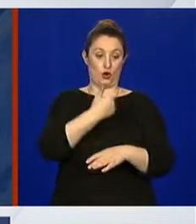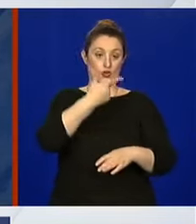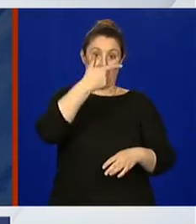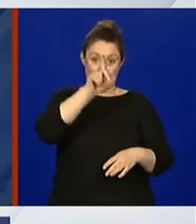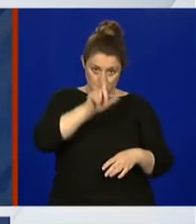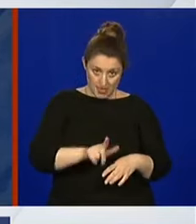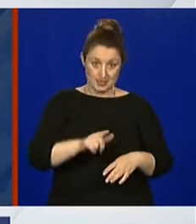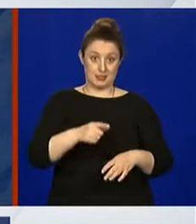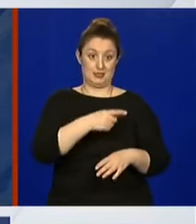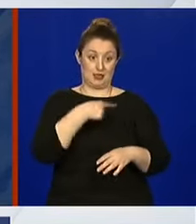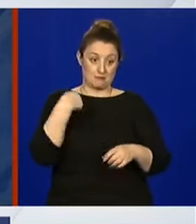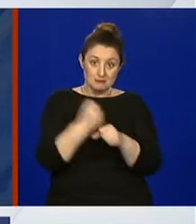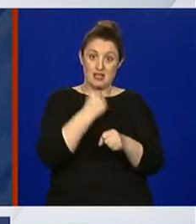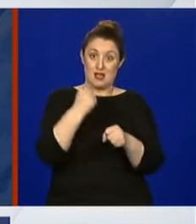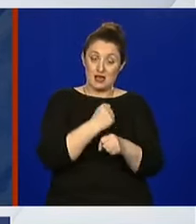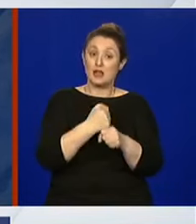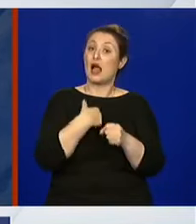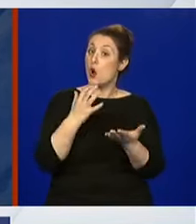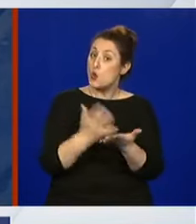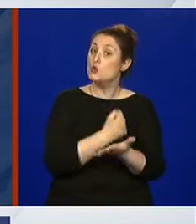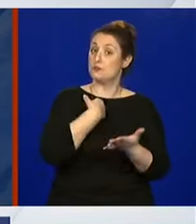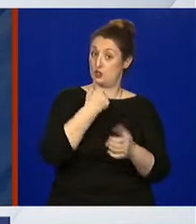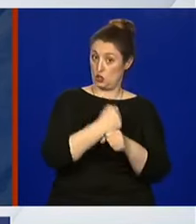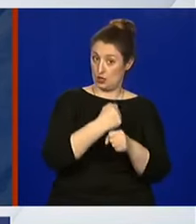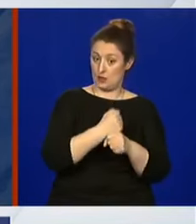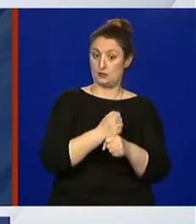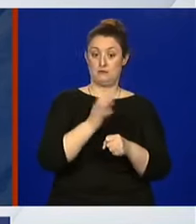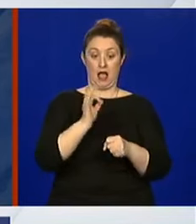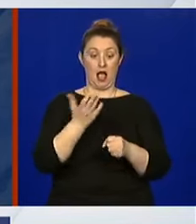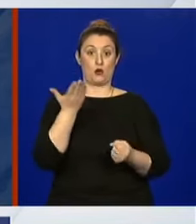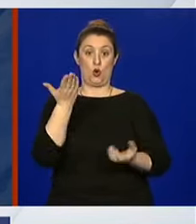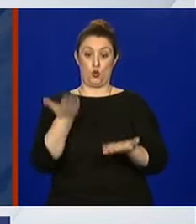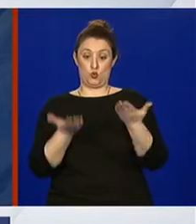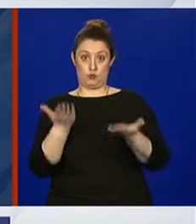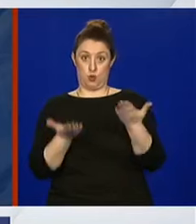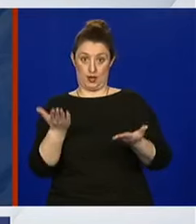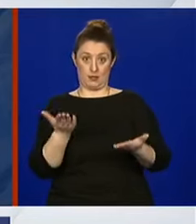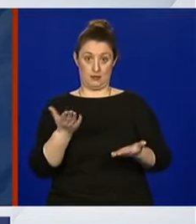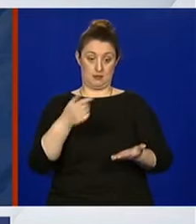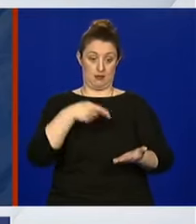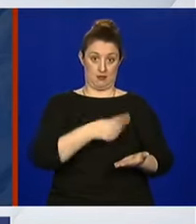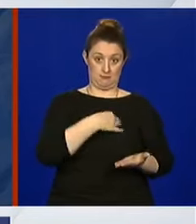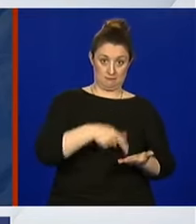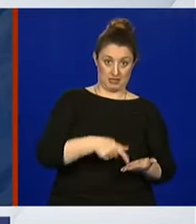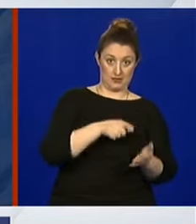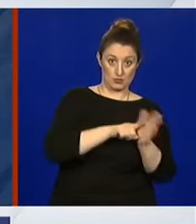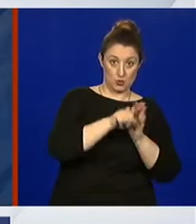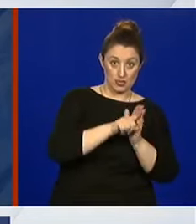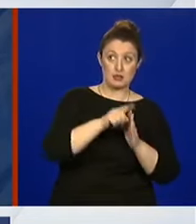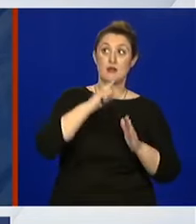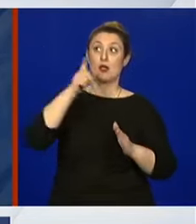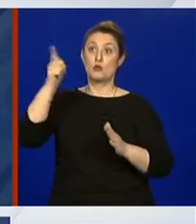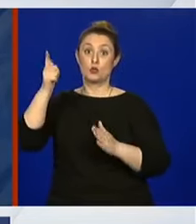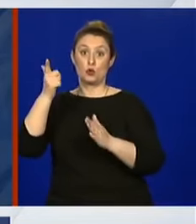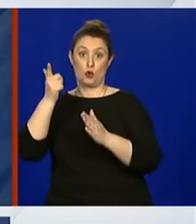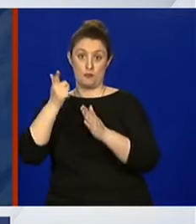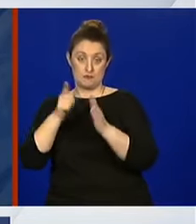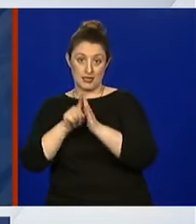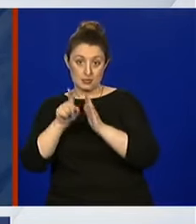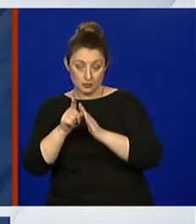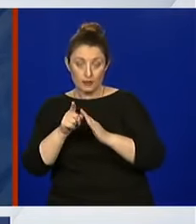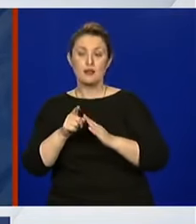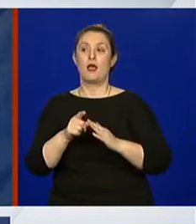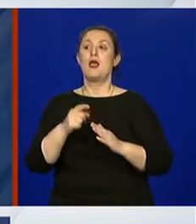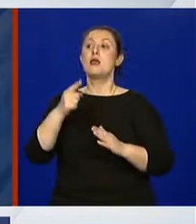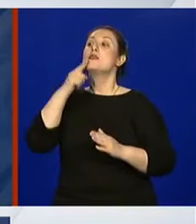bih kazao, rada, pogotovo ako usporedite naše rezultate i neke druge, odgovara. Prema